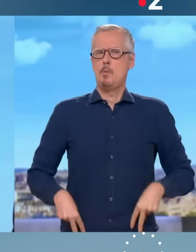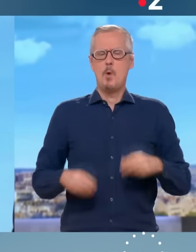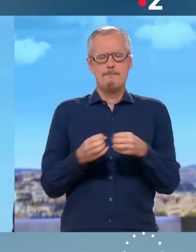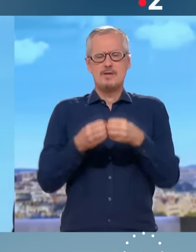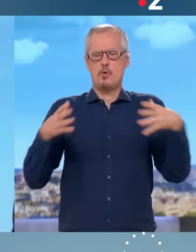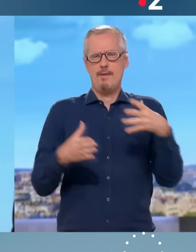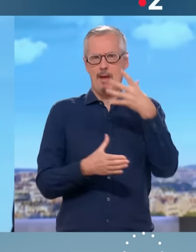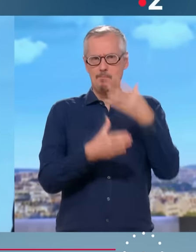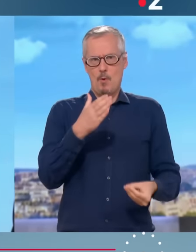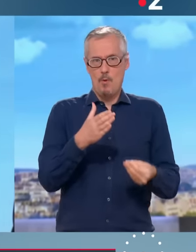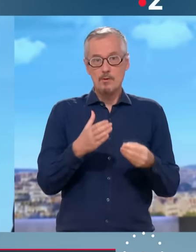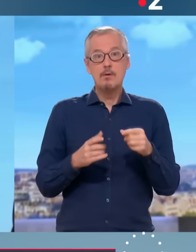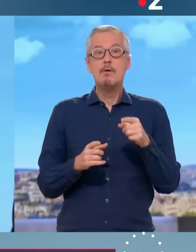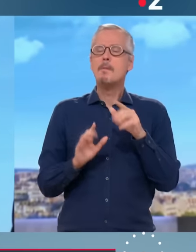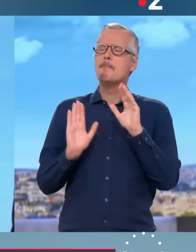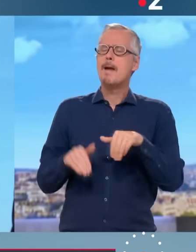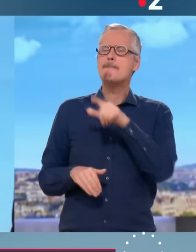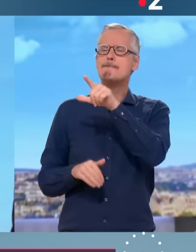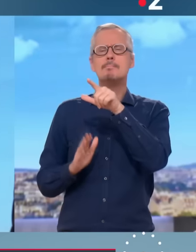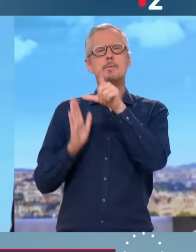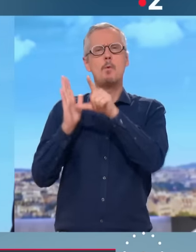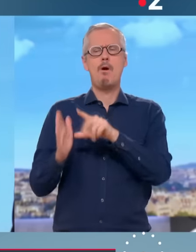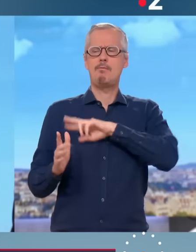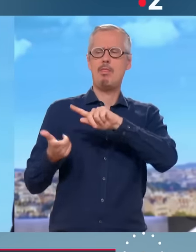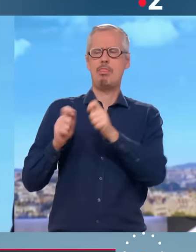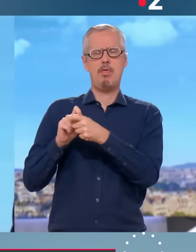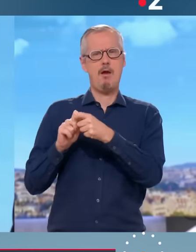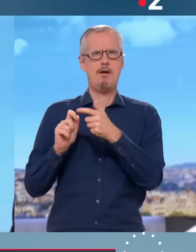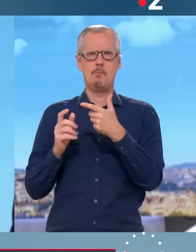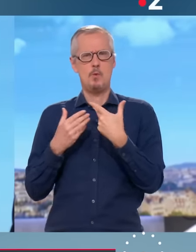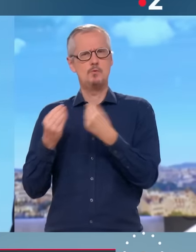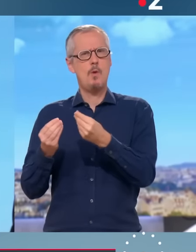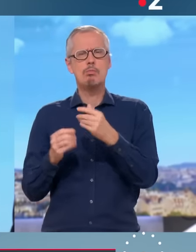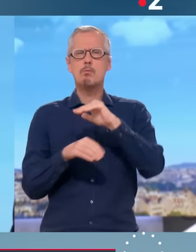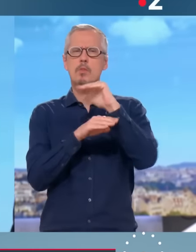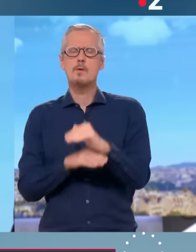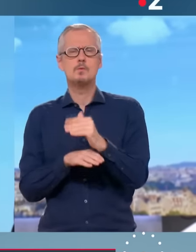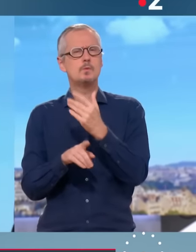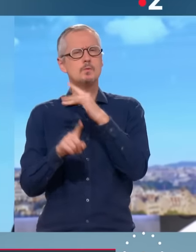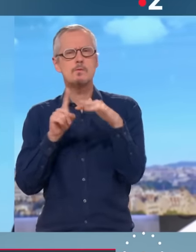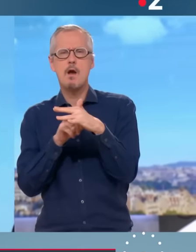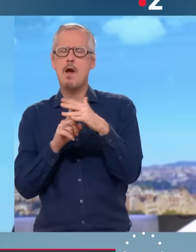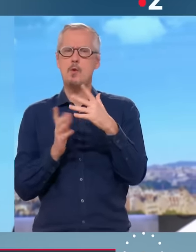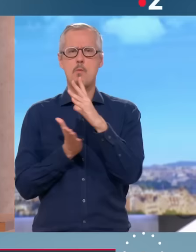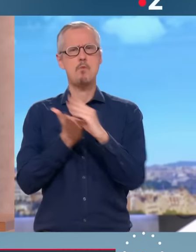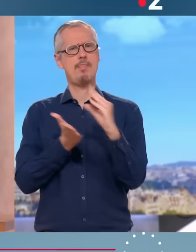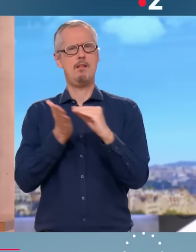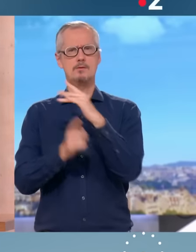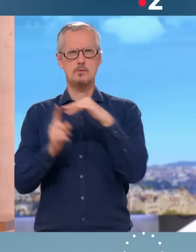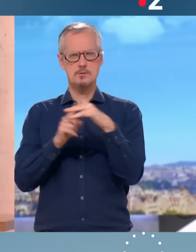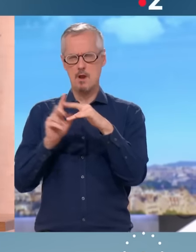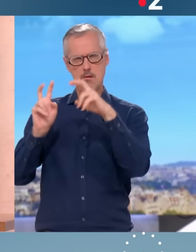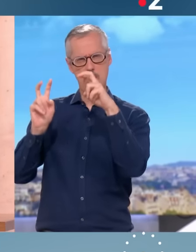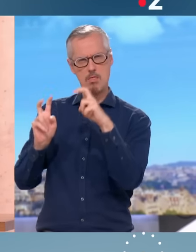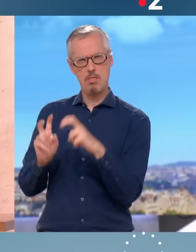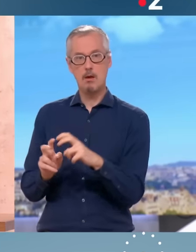retraites des Français et pour détruire une nouvelle fois la protection sociale et le modèle social français. Ces partis politiques, qui